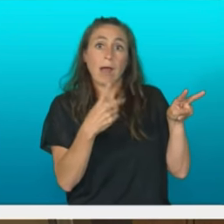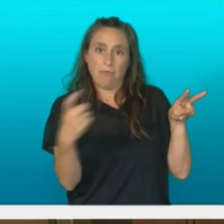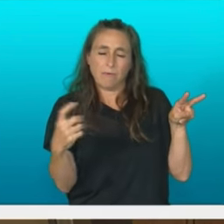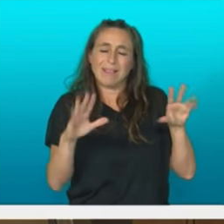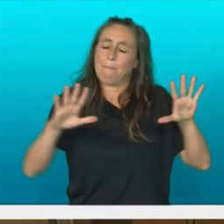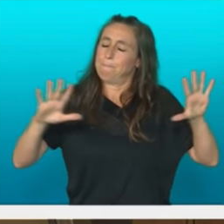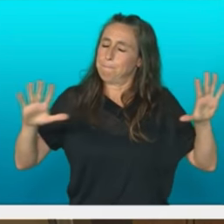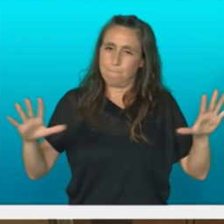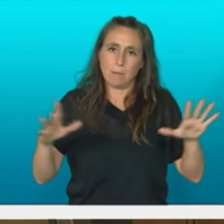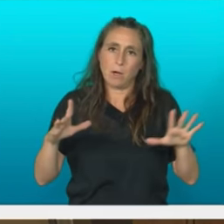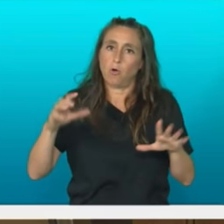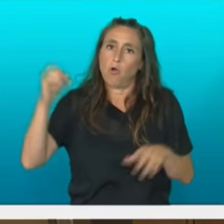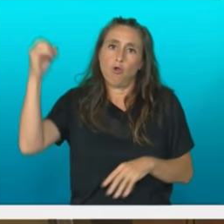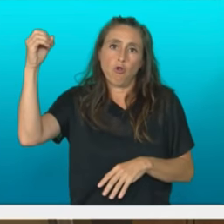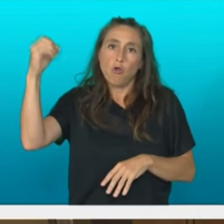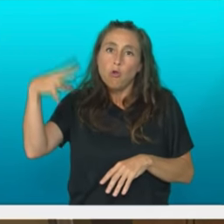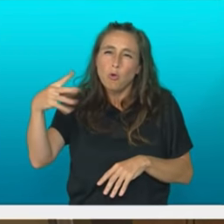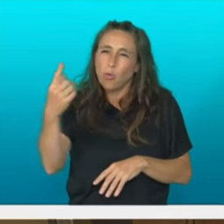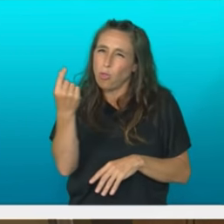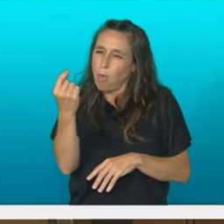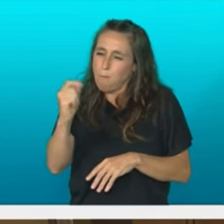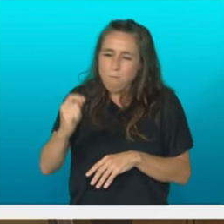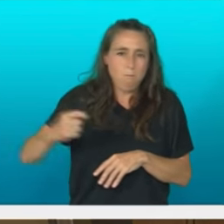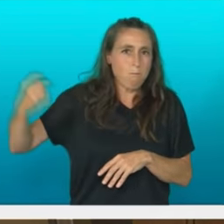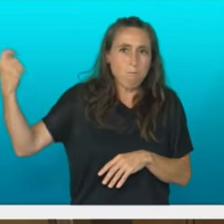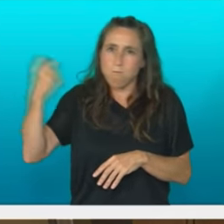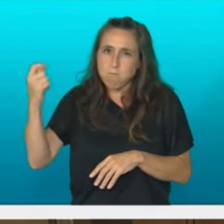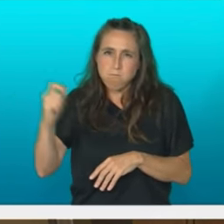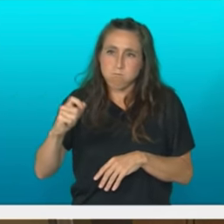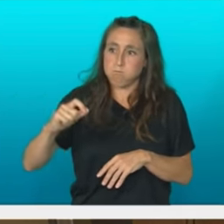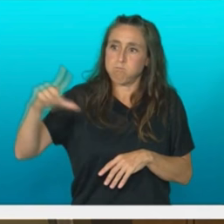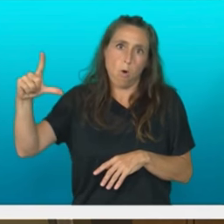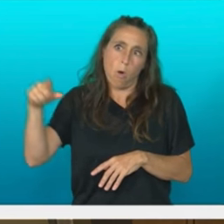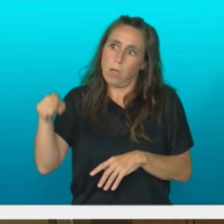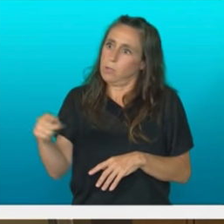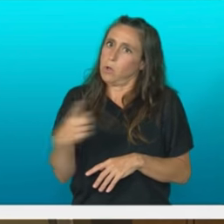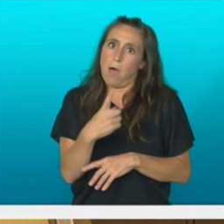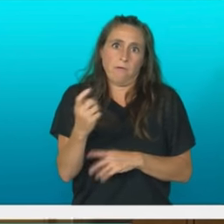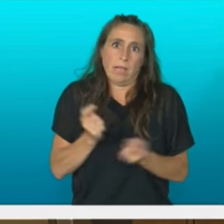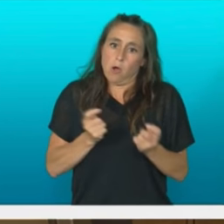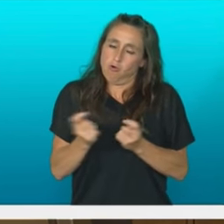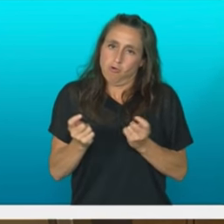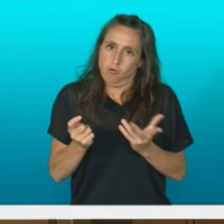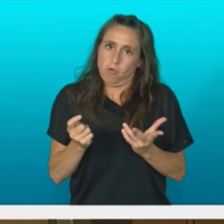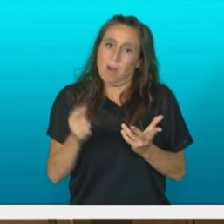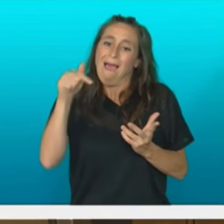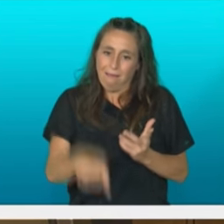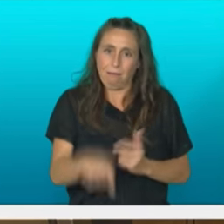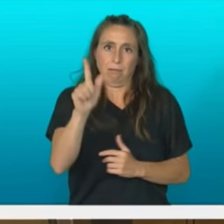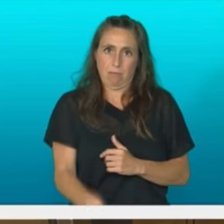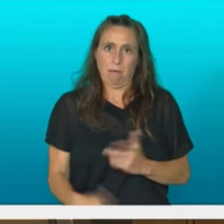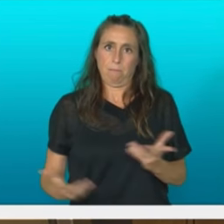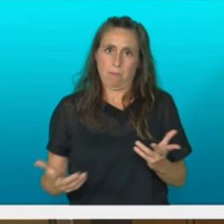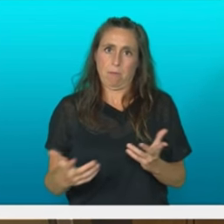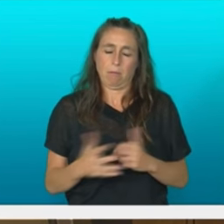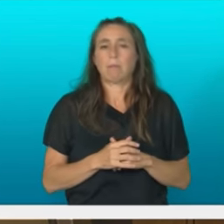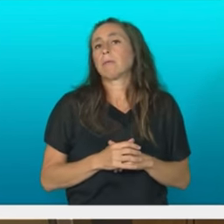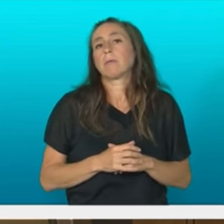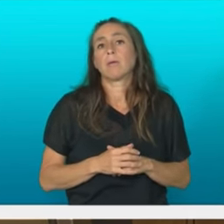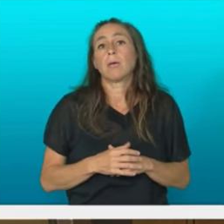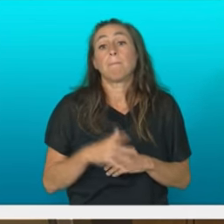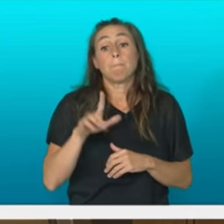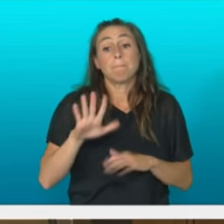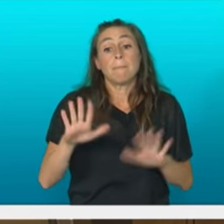gorakadaren aurrean neurriak hartu behar dira, urkulio jauna. Hemen ere bai. Bizibaldintza duña bermatzeko beste